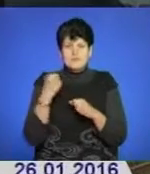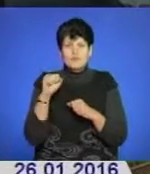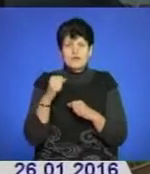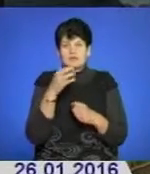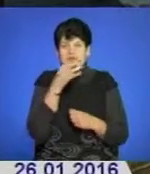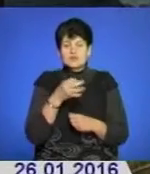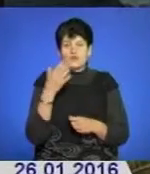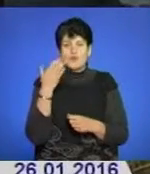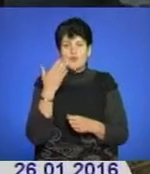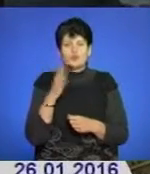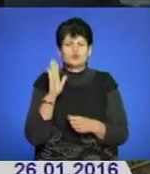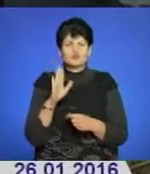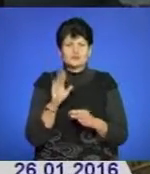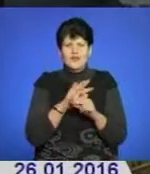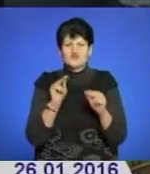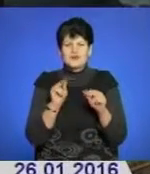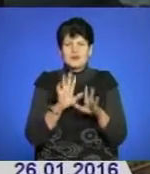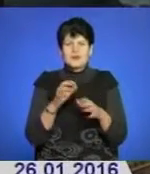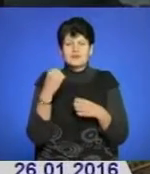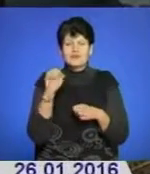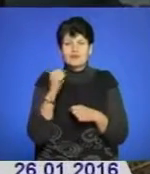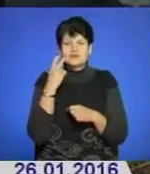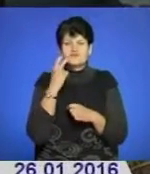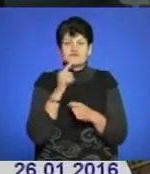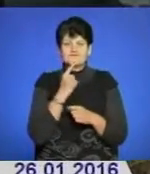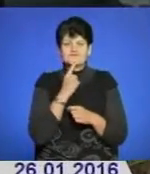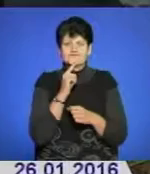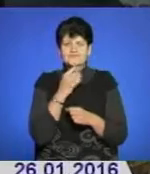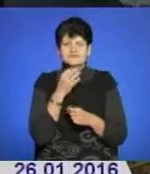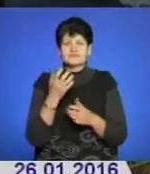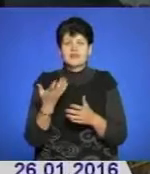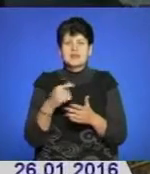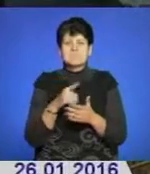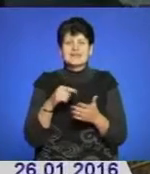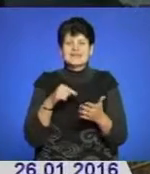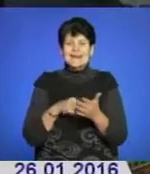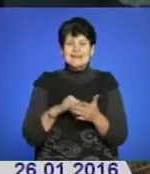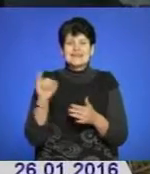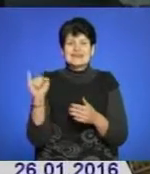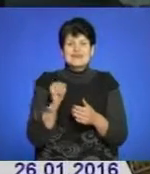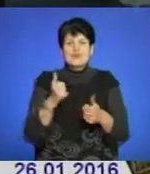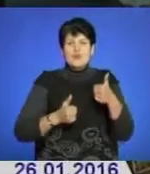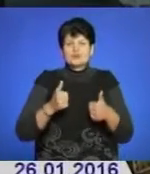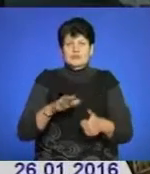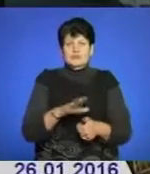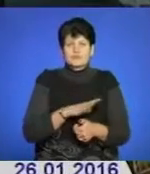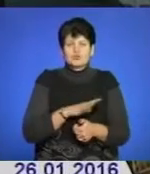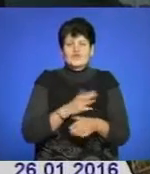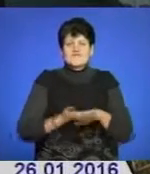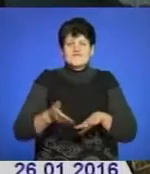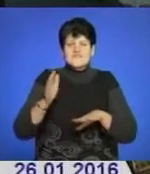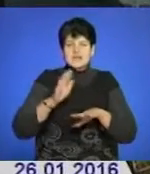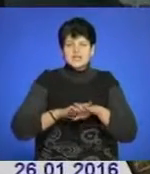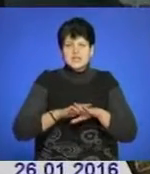то я буду нещирий. Перемога завжди дається дуже складно. І питання, і конкурси, які були, були дуже важкі